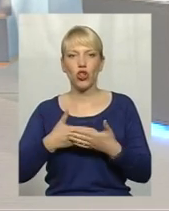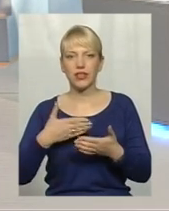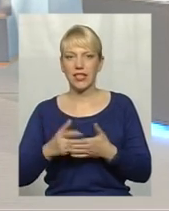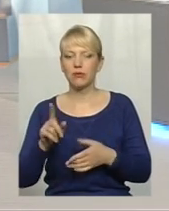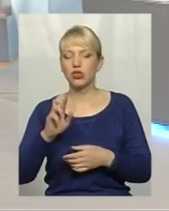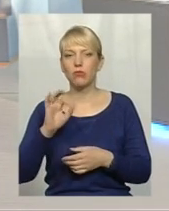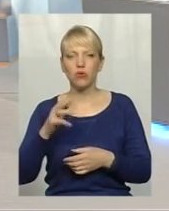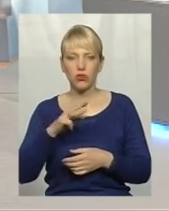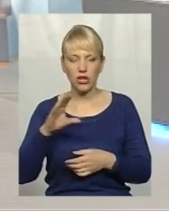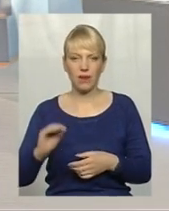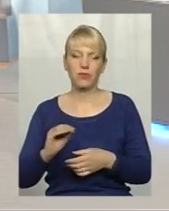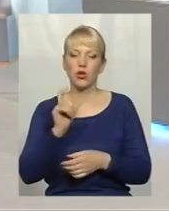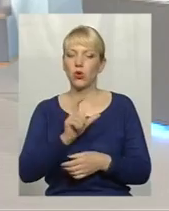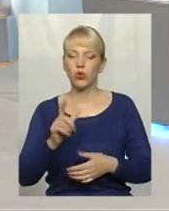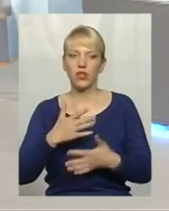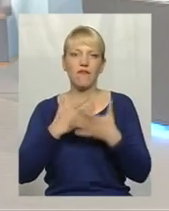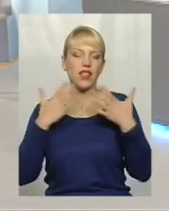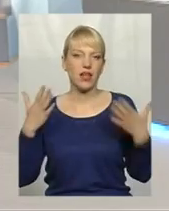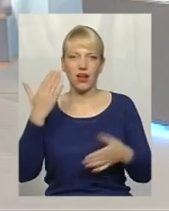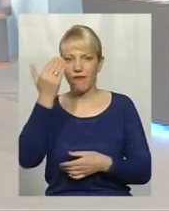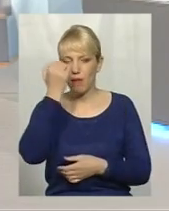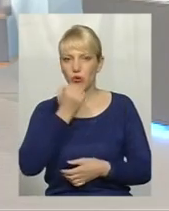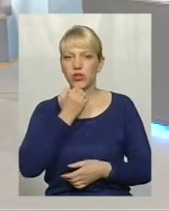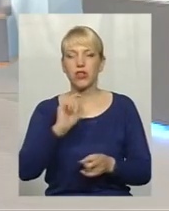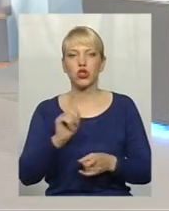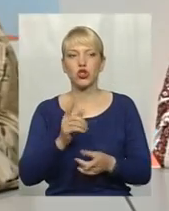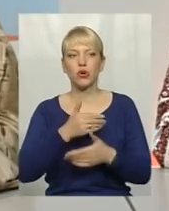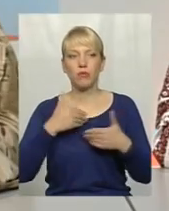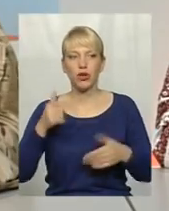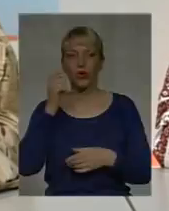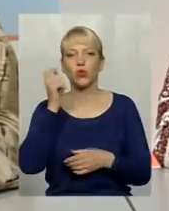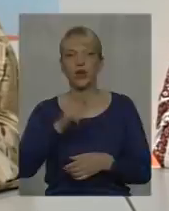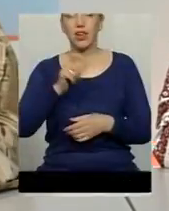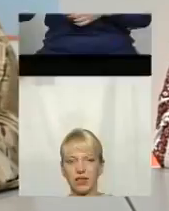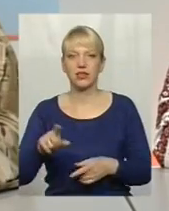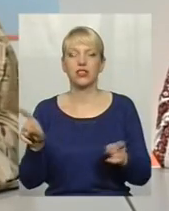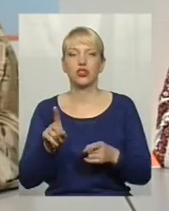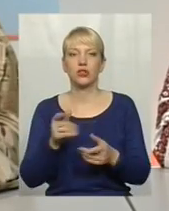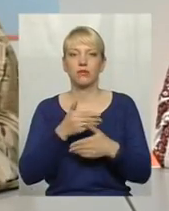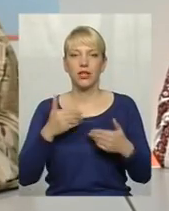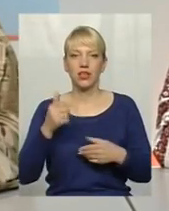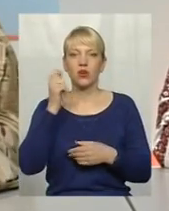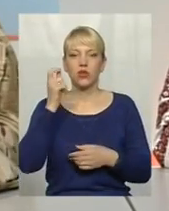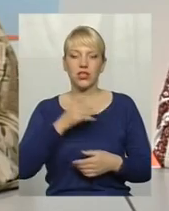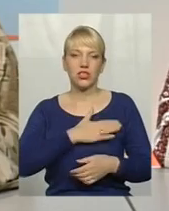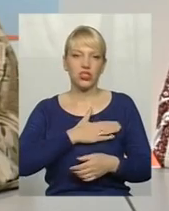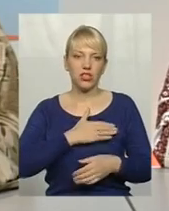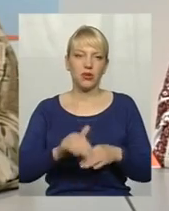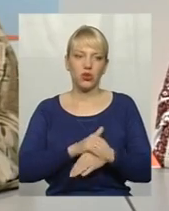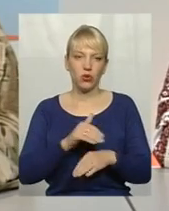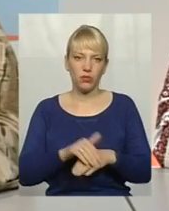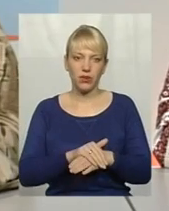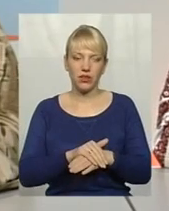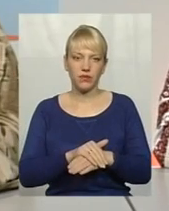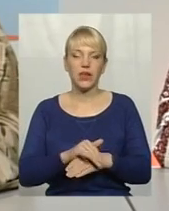що, боже, люди, вам велебока подяка про те, що ми українці, за те, що ми українці щирі, добрі